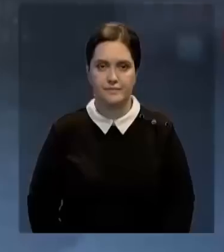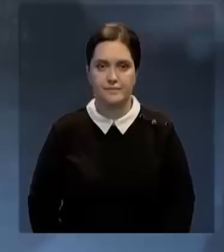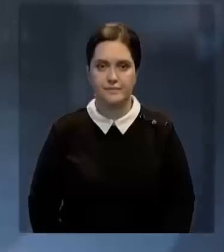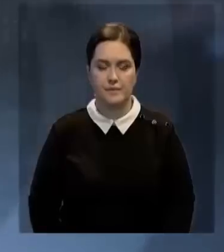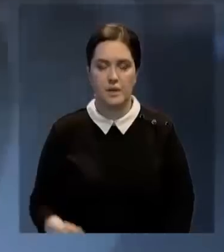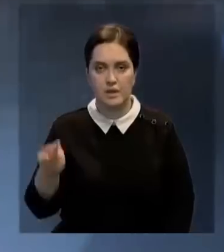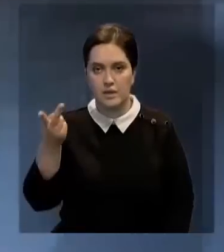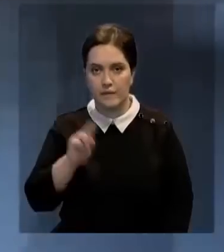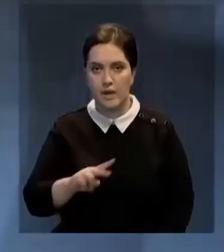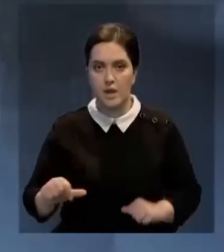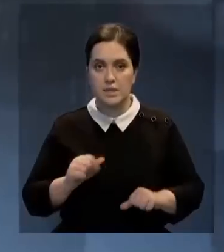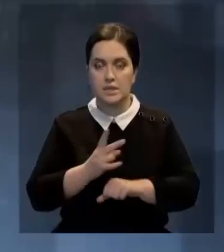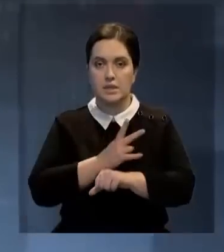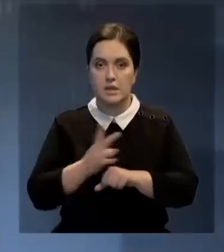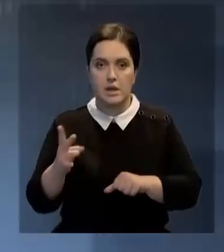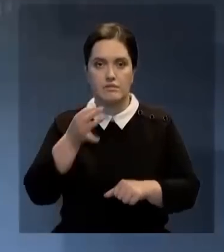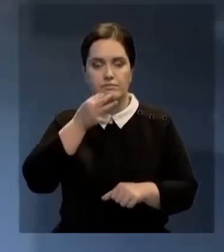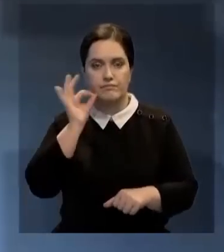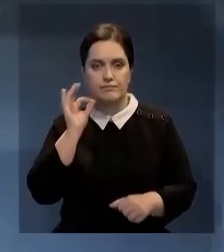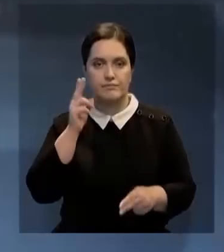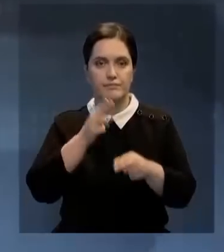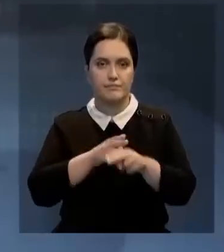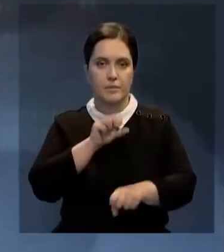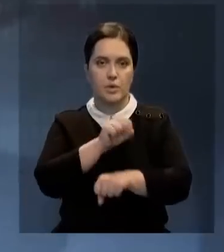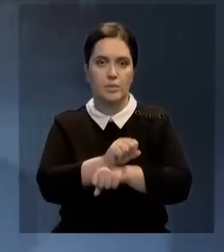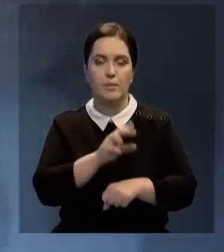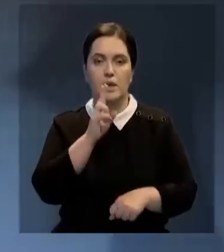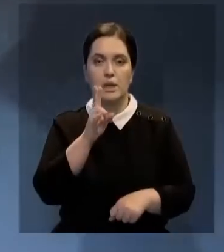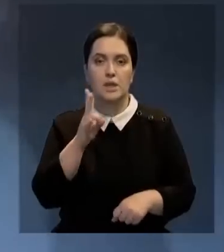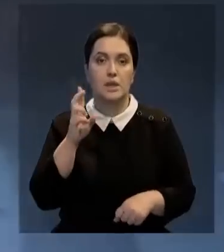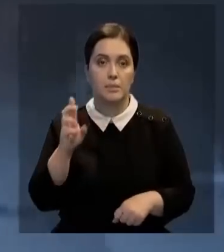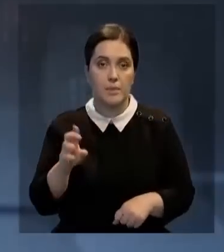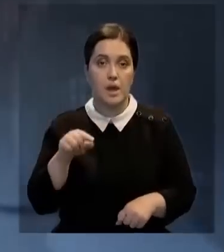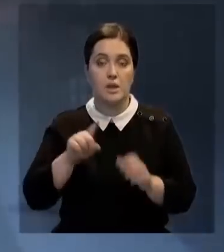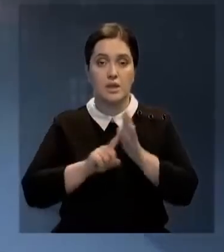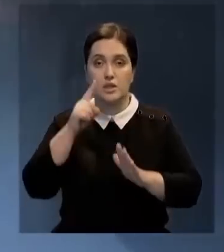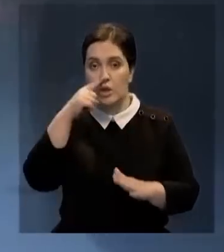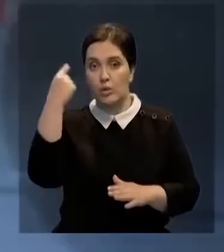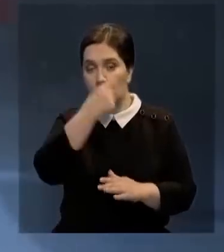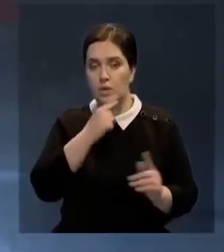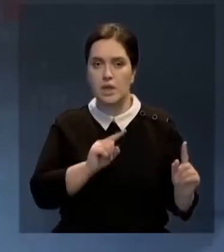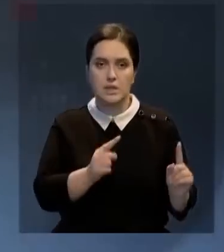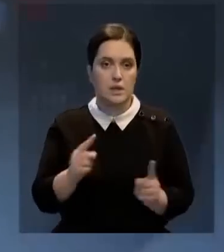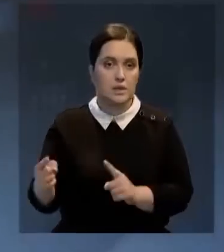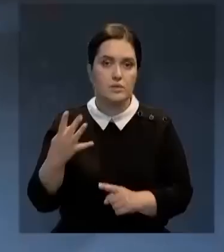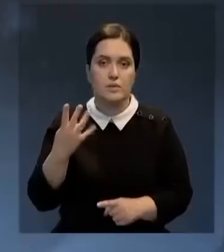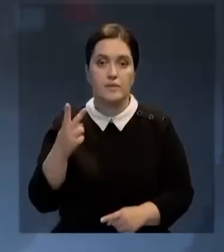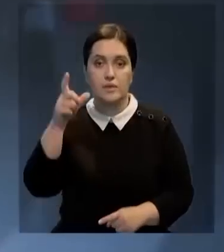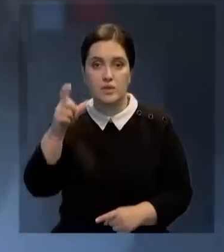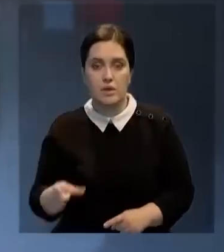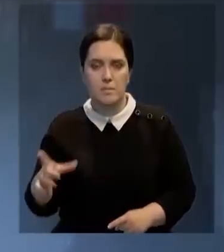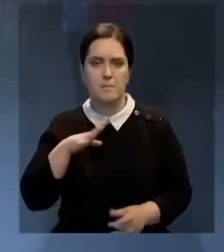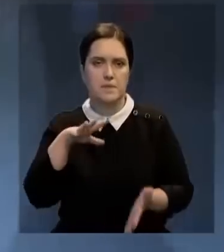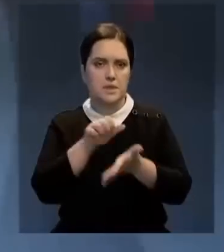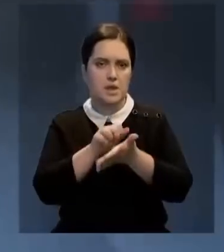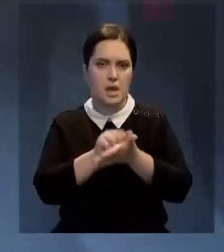Два теракта на ранней стадии предотвратил Комитет национальной безопасности с начала года. Задержаны 42 человека, они занимались экстремистской